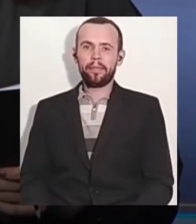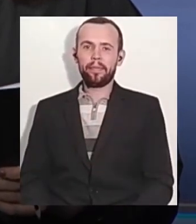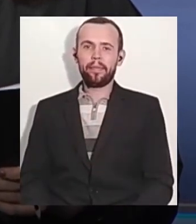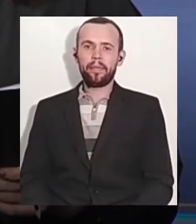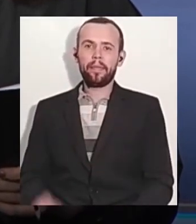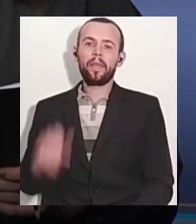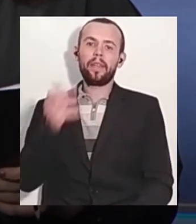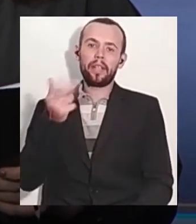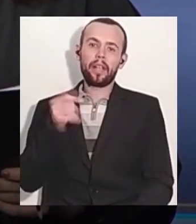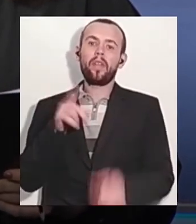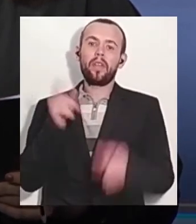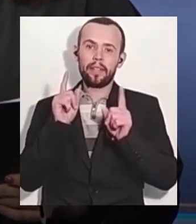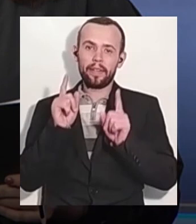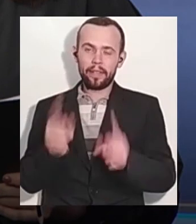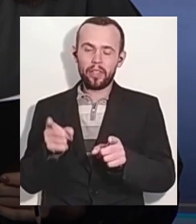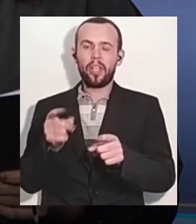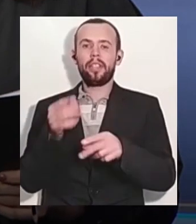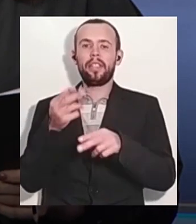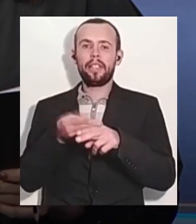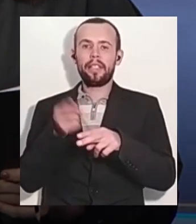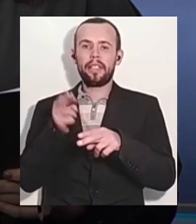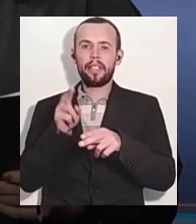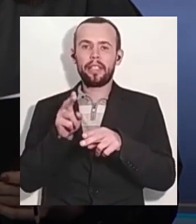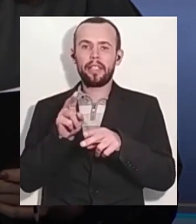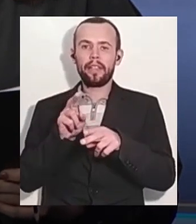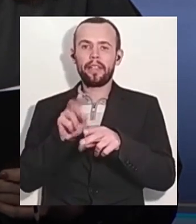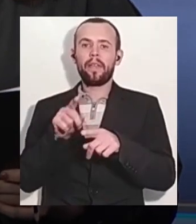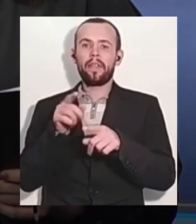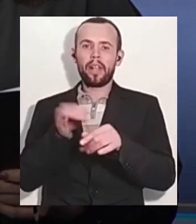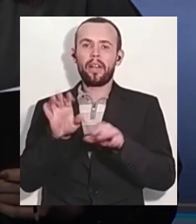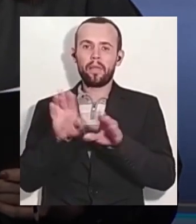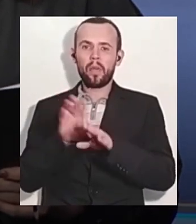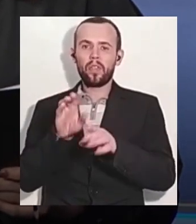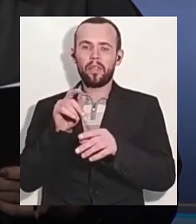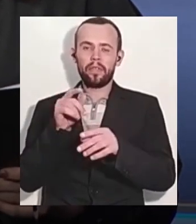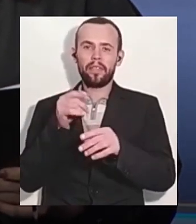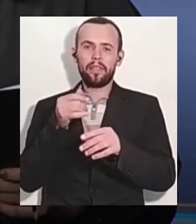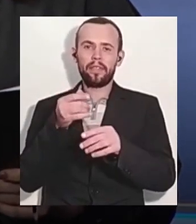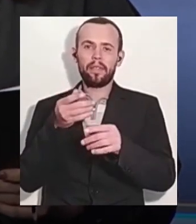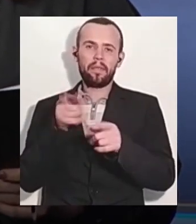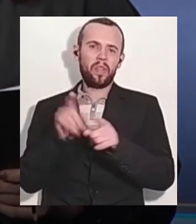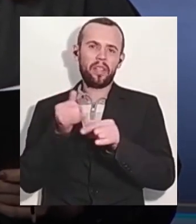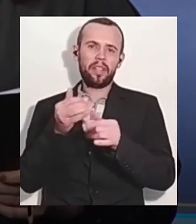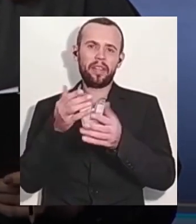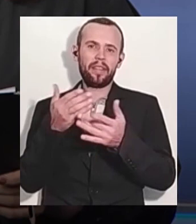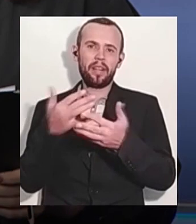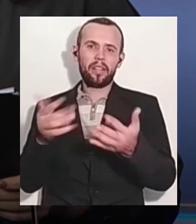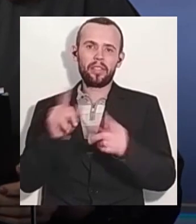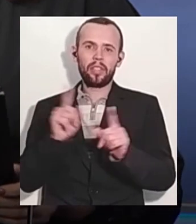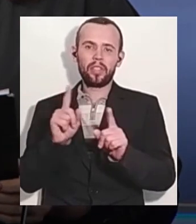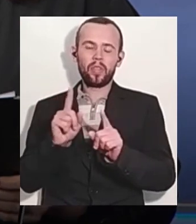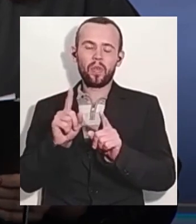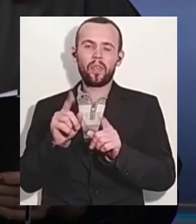Якщо в порівнянні, то можна, якщо з Харковом зрівняти, то, можливо, трошки краще. Але ж, опять же таки, якщо з чим зараз